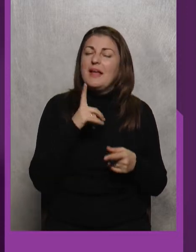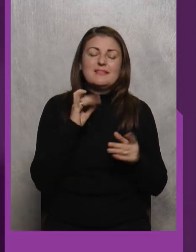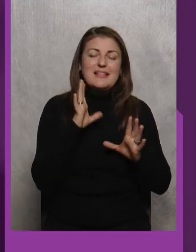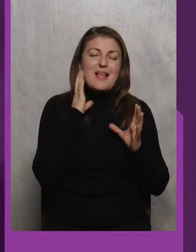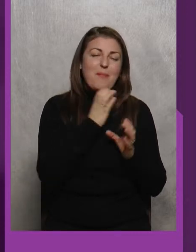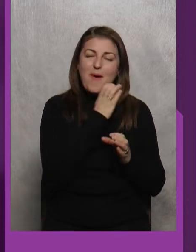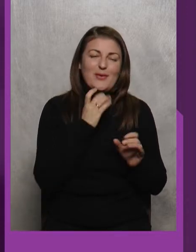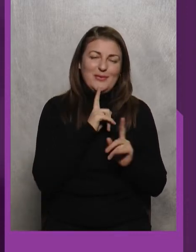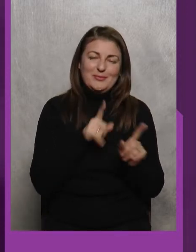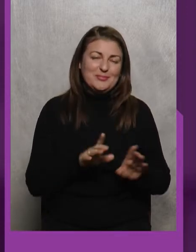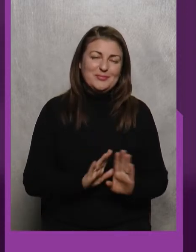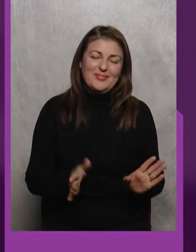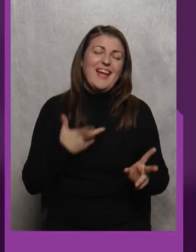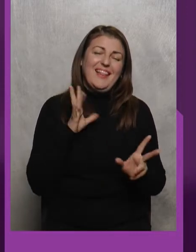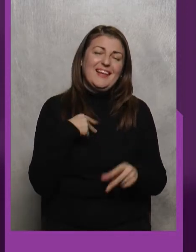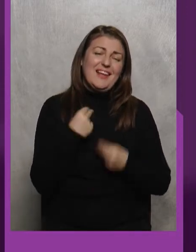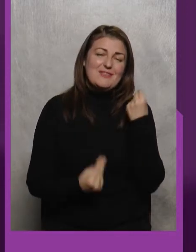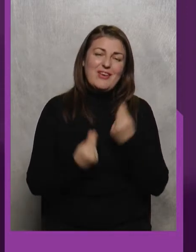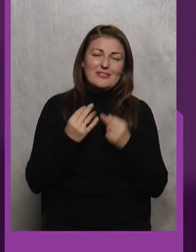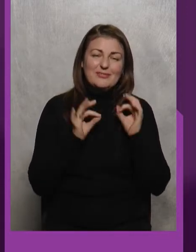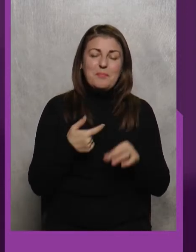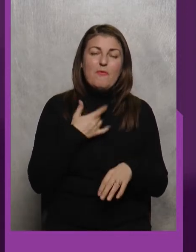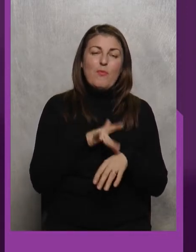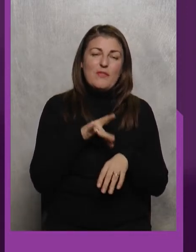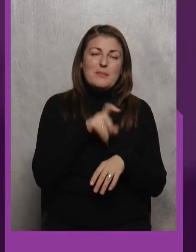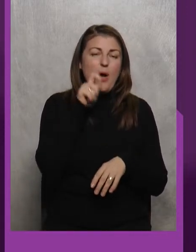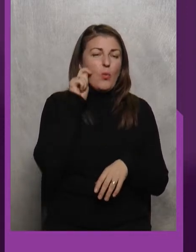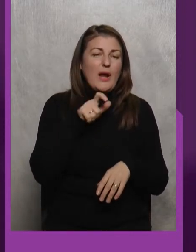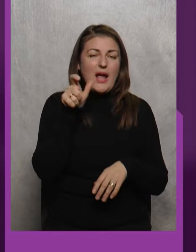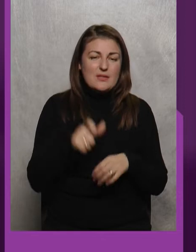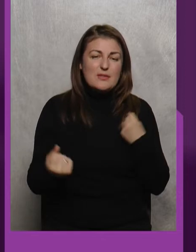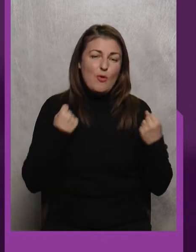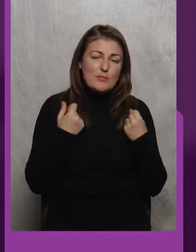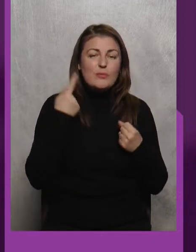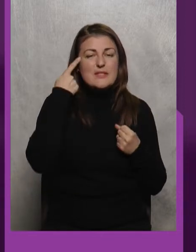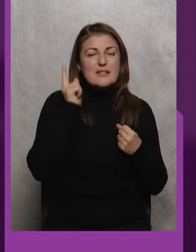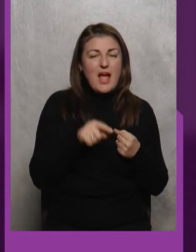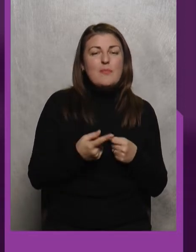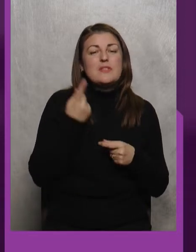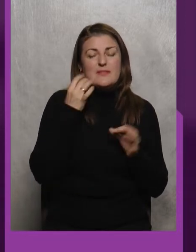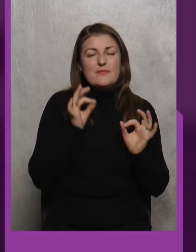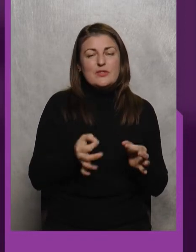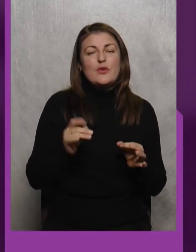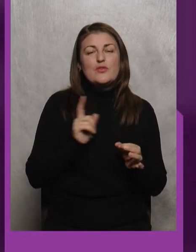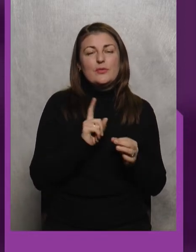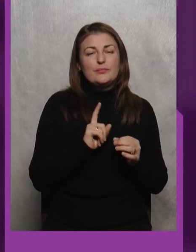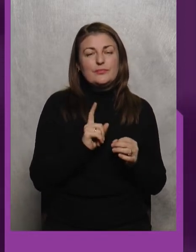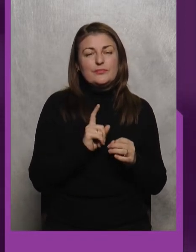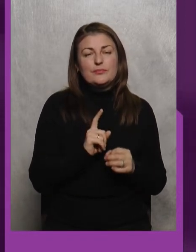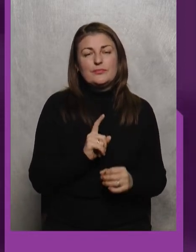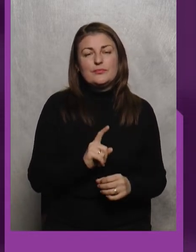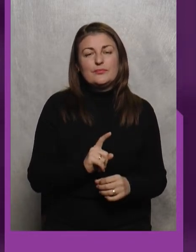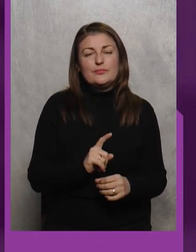бороду ні Я жартую Звісно Ми боліваємо за українську спортсменку Знаємо Звісно Що